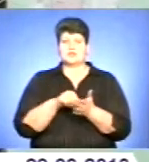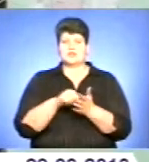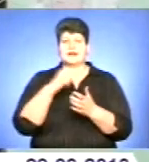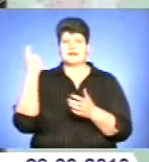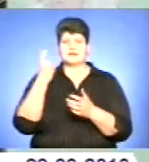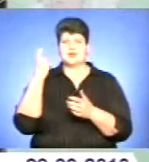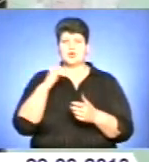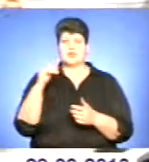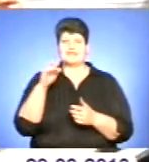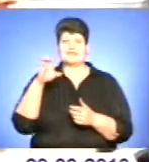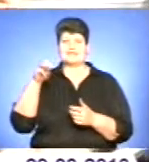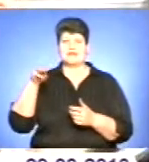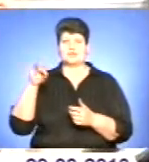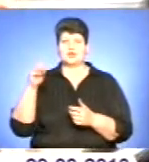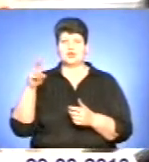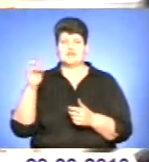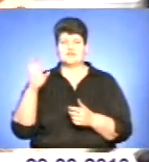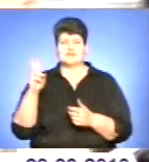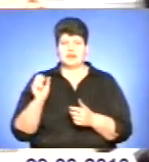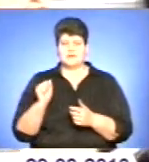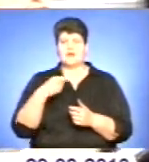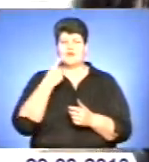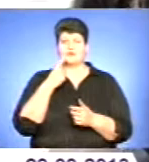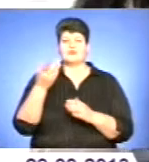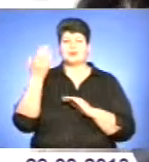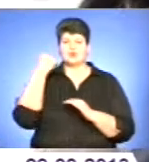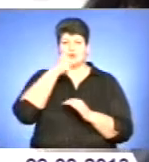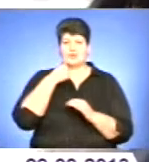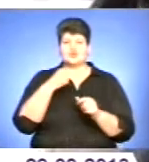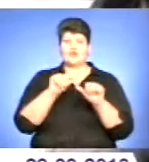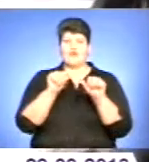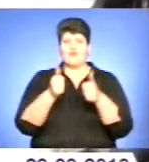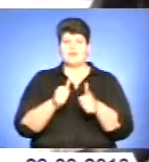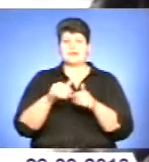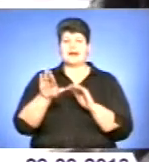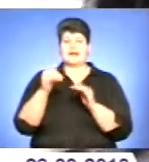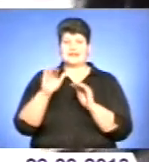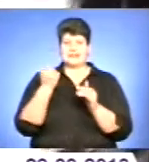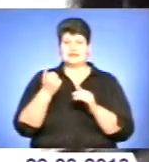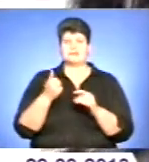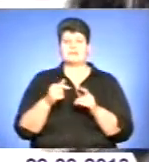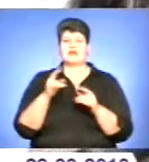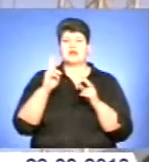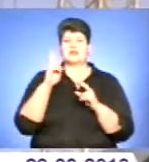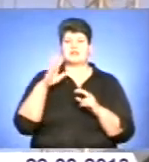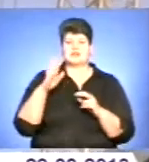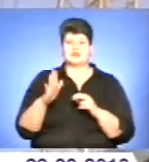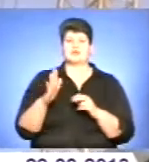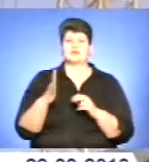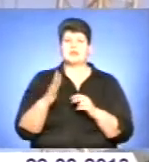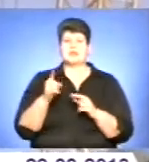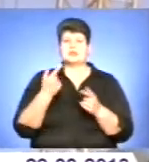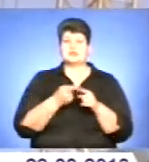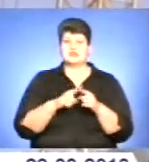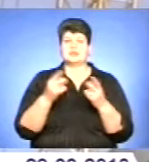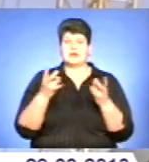Юлія Степановська. Дівчина розповідає, у минулому році оформила з чоловіком кредит на квартиру по проспекту Правда, 53Б. Для цього були